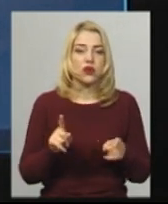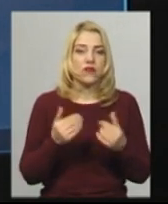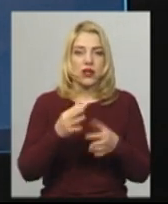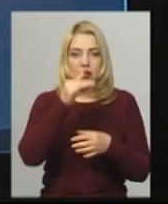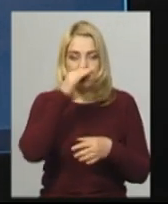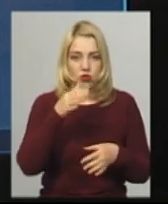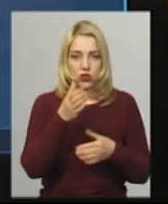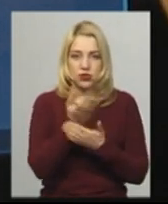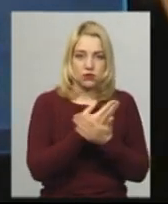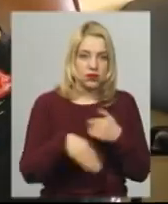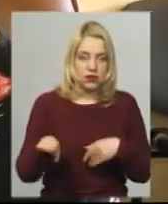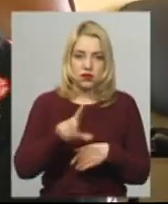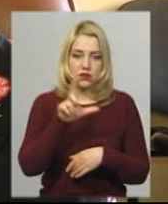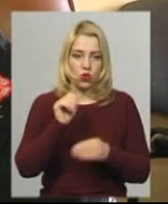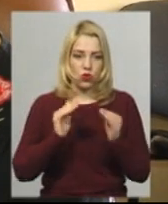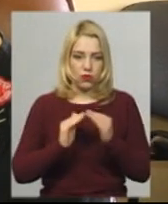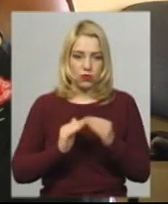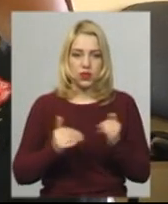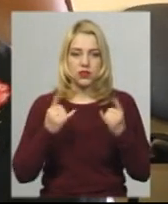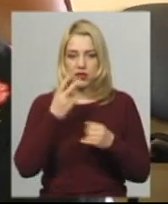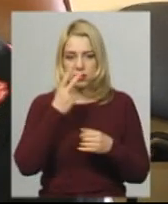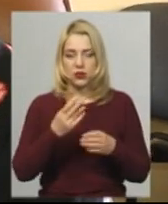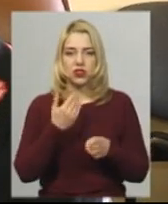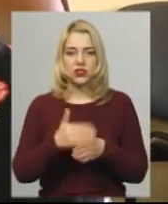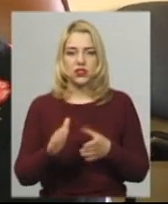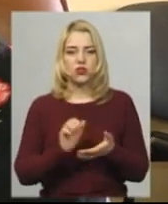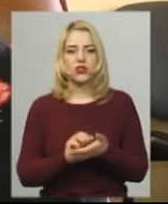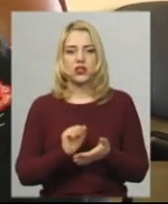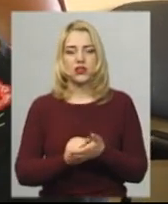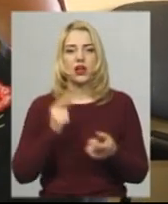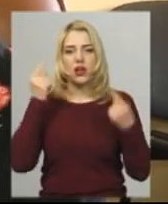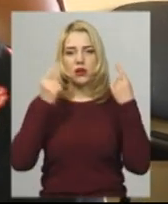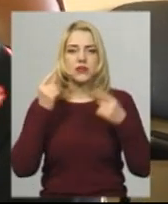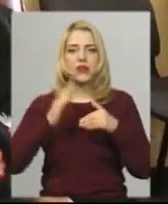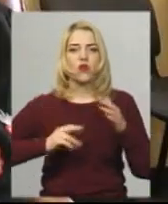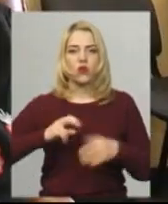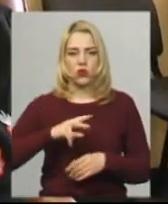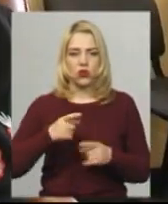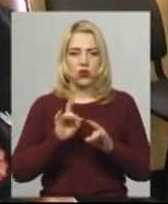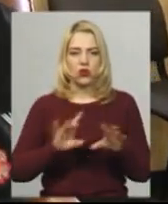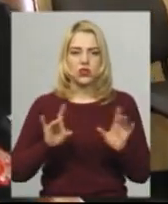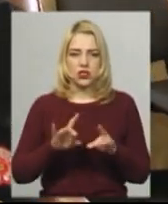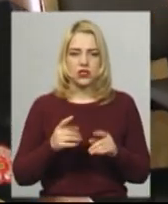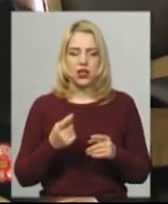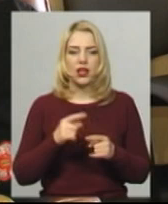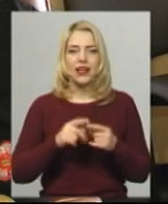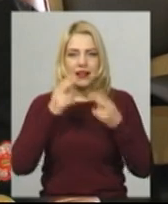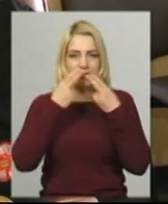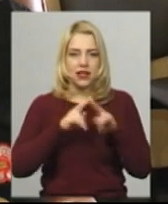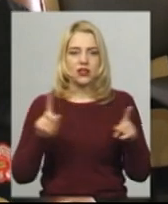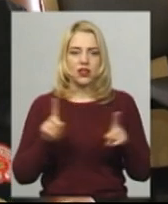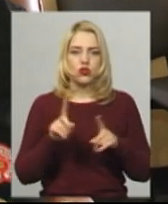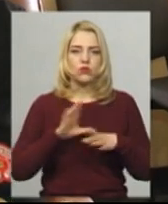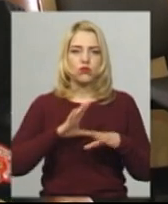покидати домівки. Зараз ви бачите частину заняття. Психологиня Альона Маримонська показала нам декілька технік. Аби